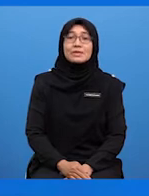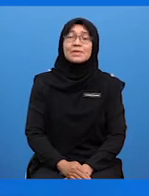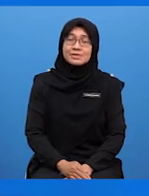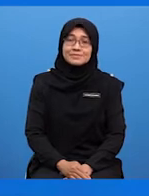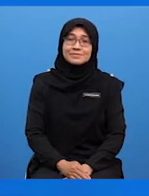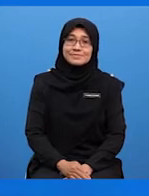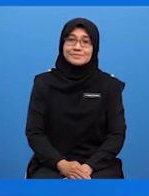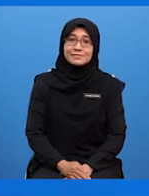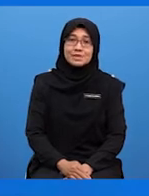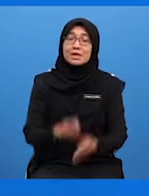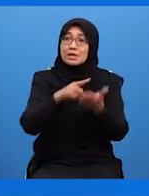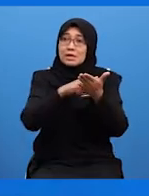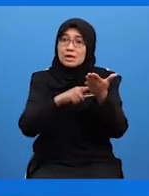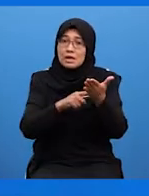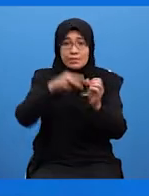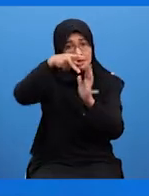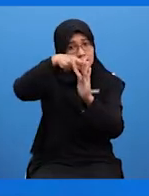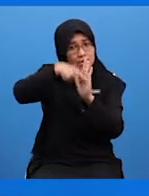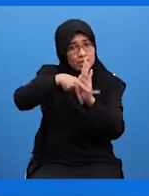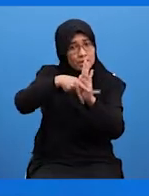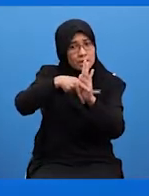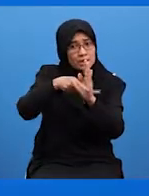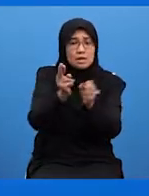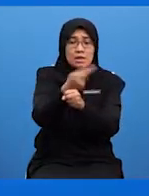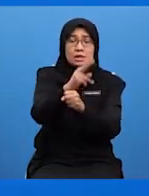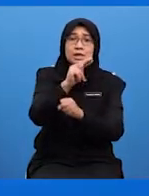Betul itu Apa yang dimaksudkan dengan perekaan Cikgu Dons?